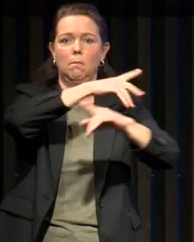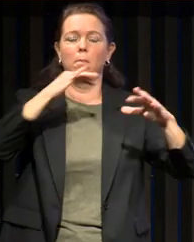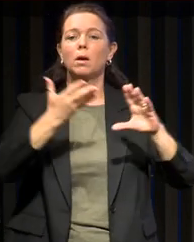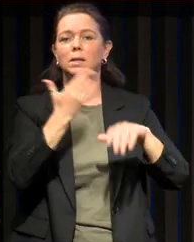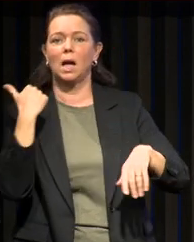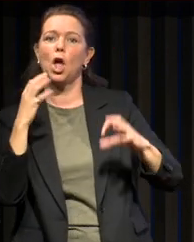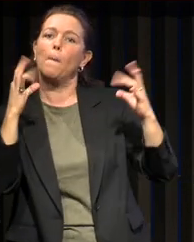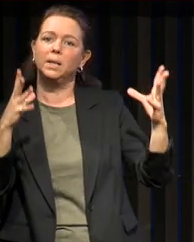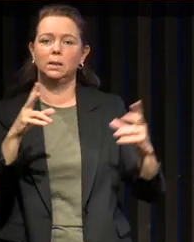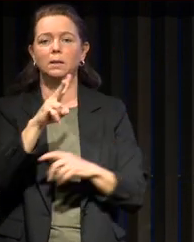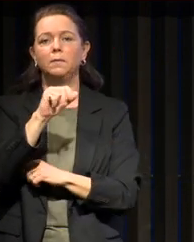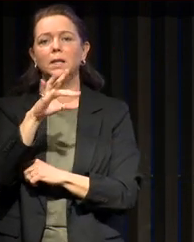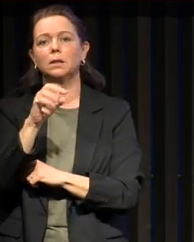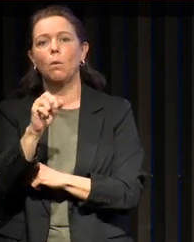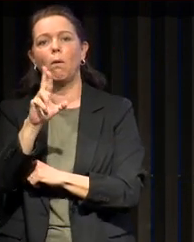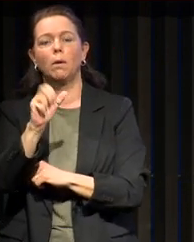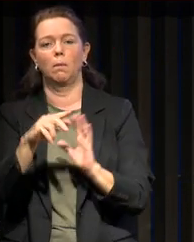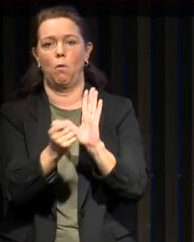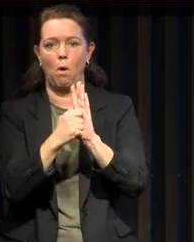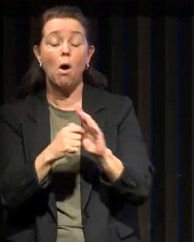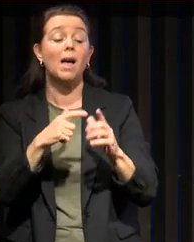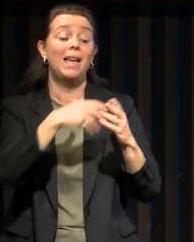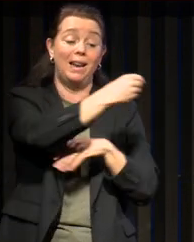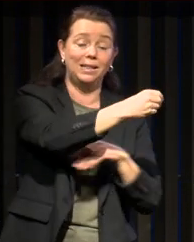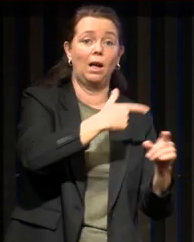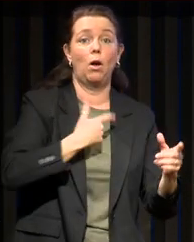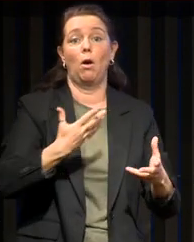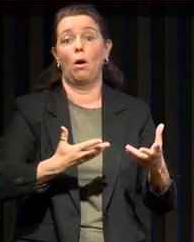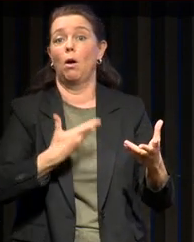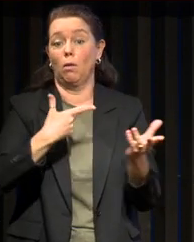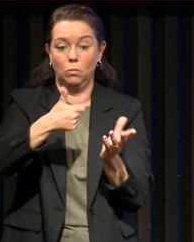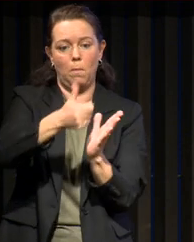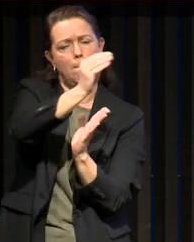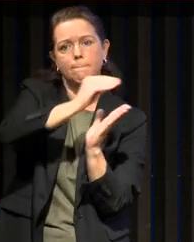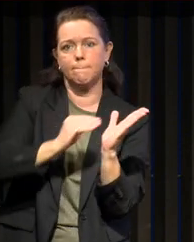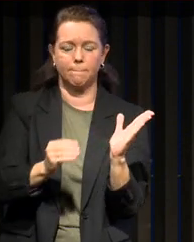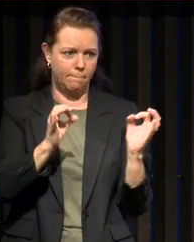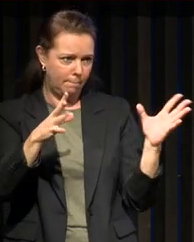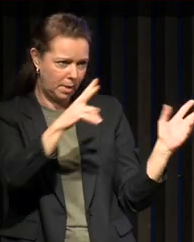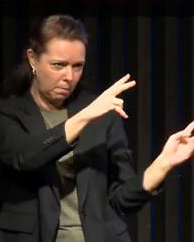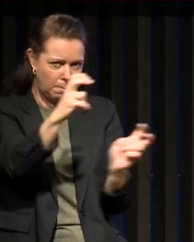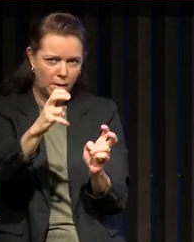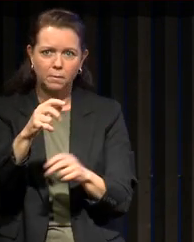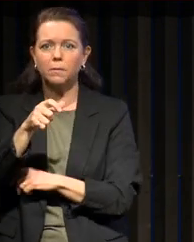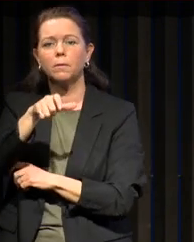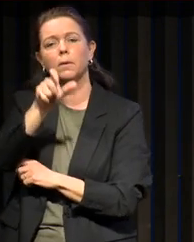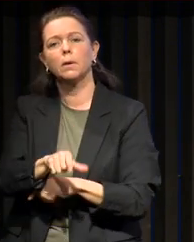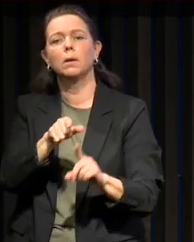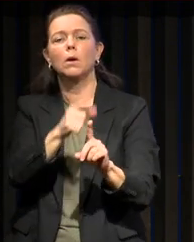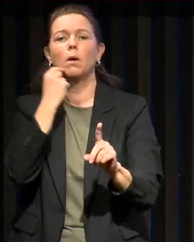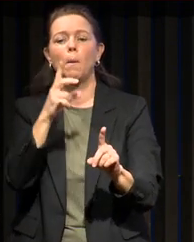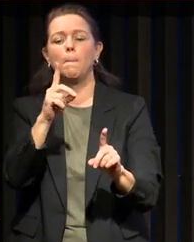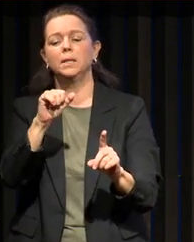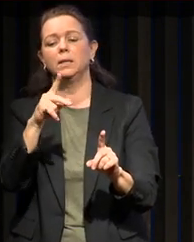et son imaginaire interne de romancier pour essayer de voir comment, à travers Charles